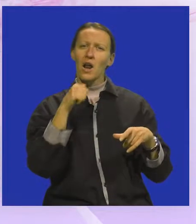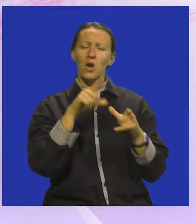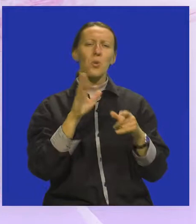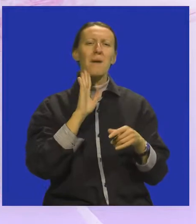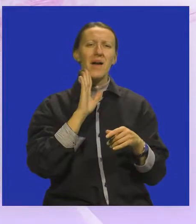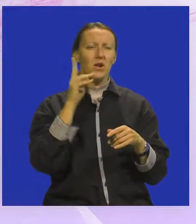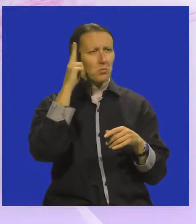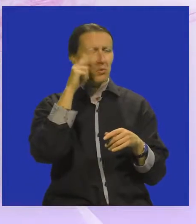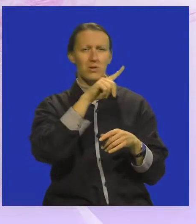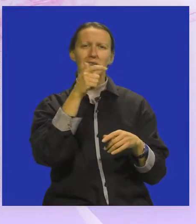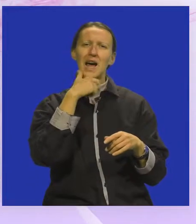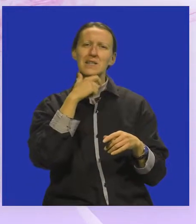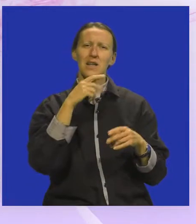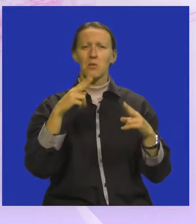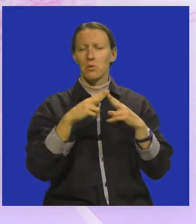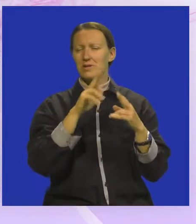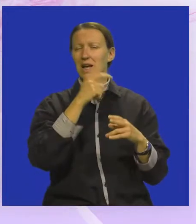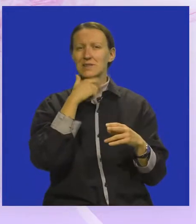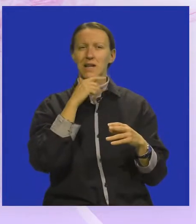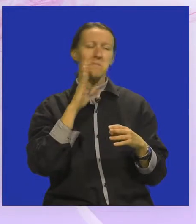Medulinu poznati najstariju Medulinku.